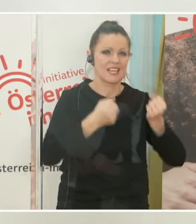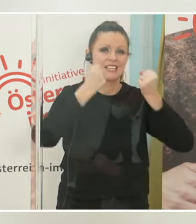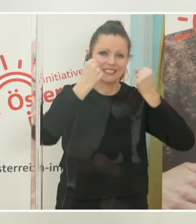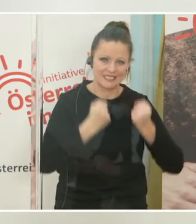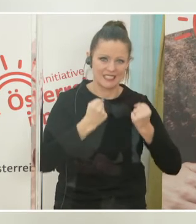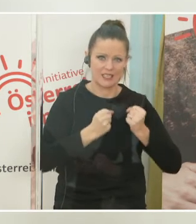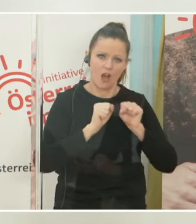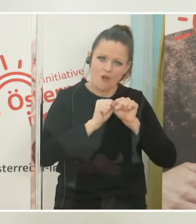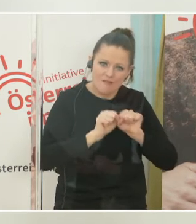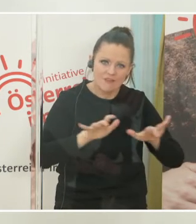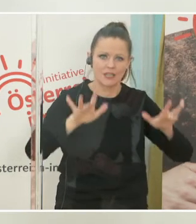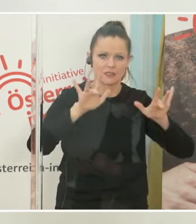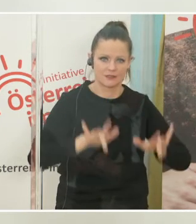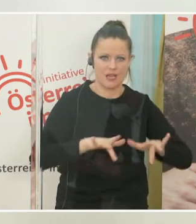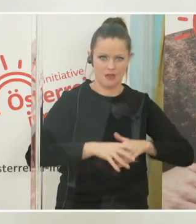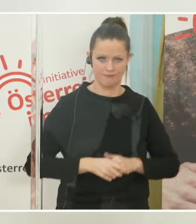ist wirksam.